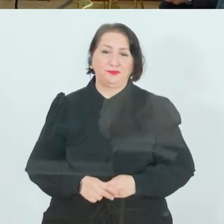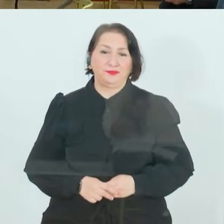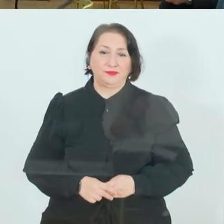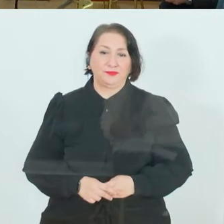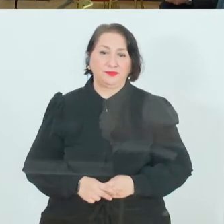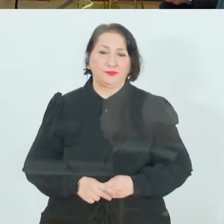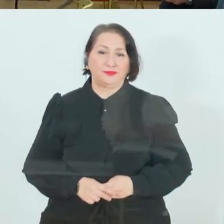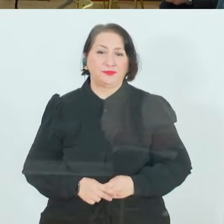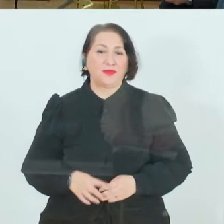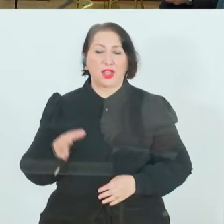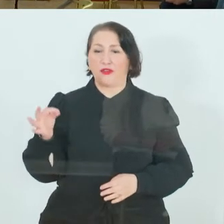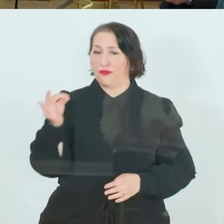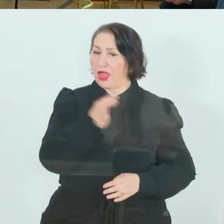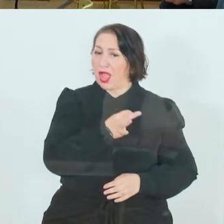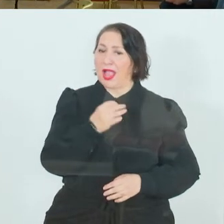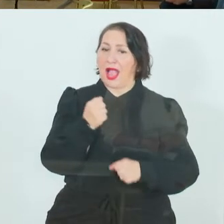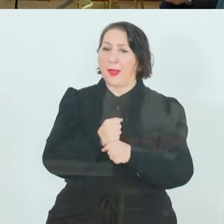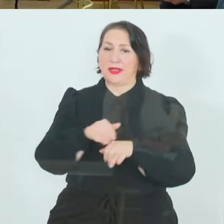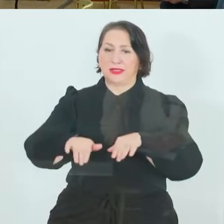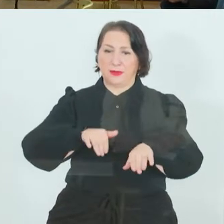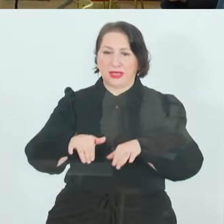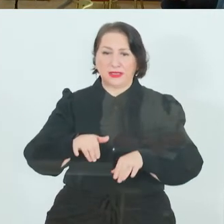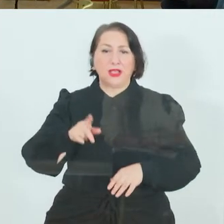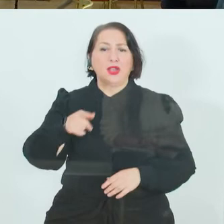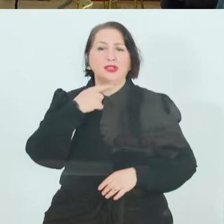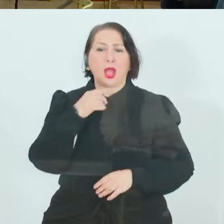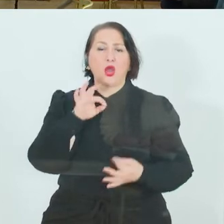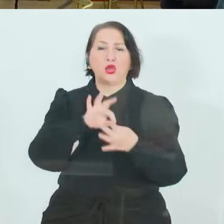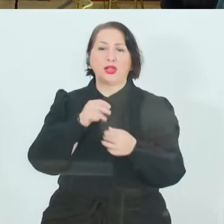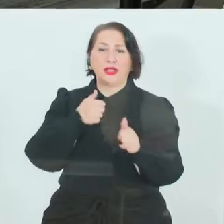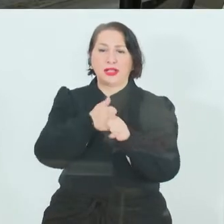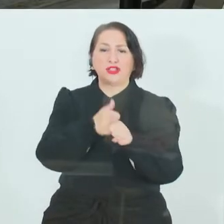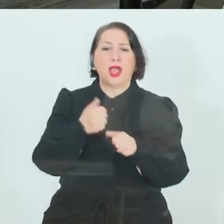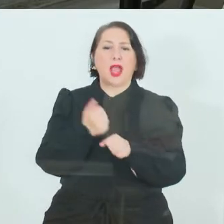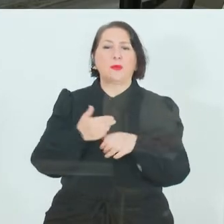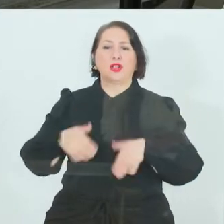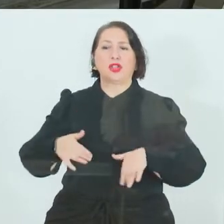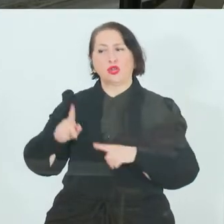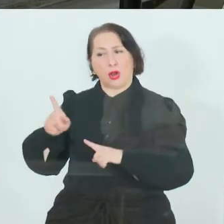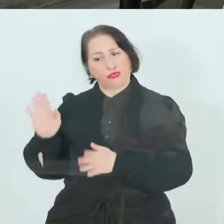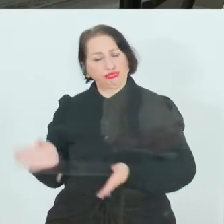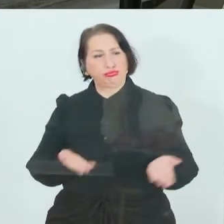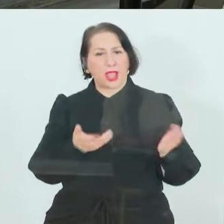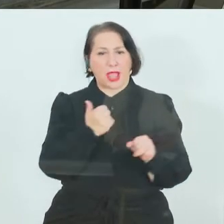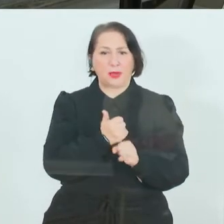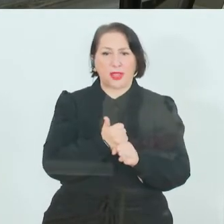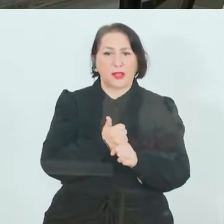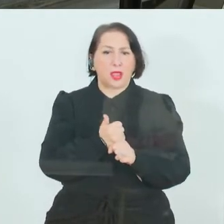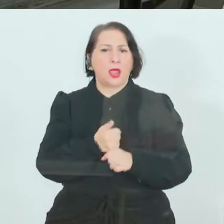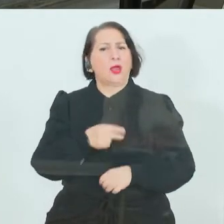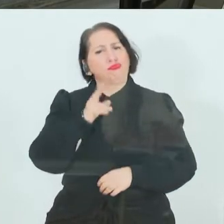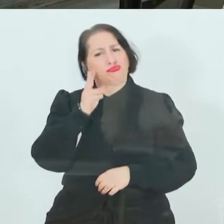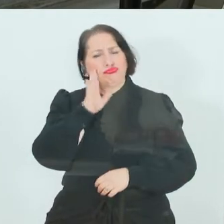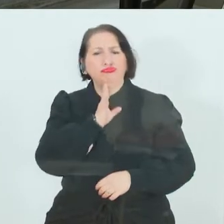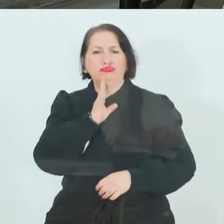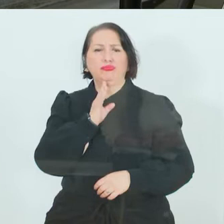Eine Frage an die Frau Arbeitsministerin. Sie haben angesprochen das Contact Tracing, wo die Arbeitslosen hinvermittelt werden sollen. Können Sie einen Einblick geben,